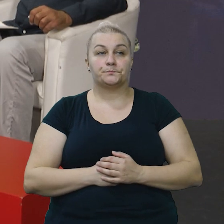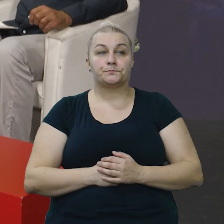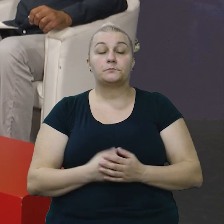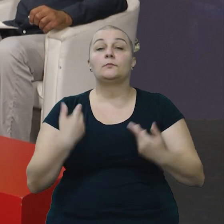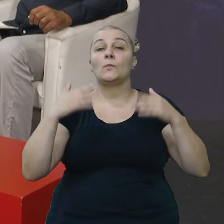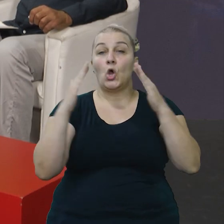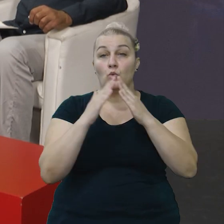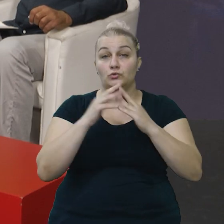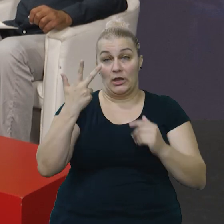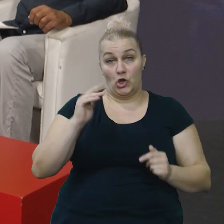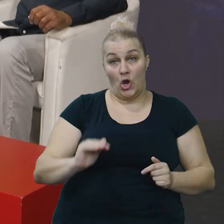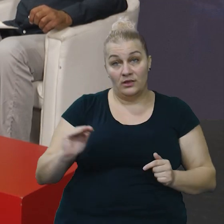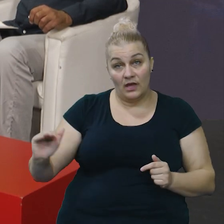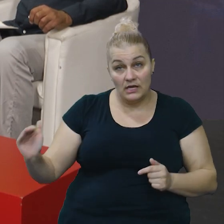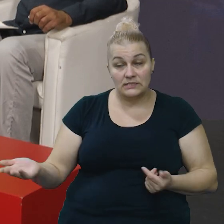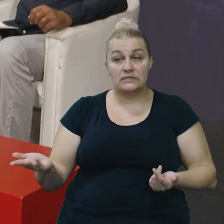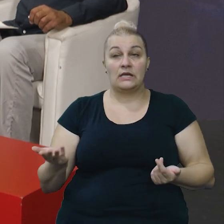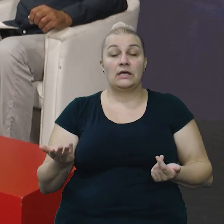Kod kuće imam troje djeci.